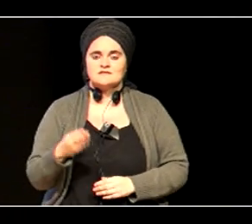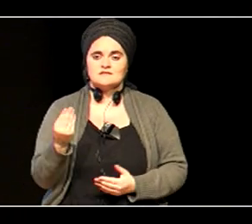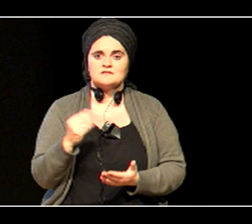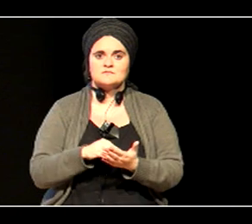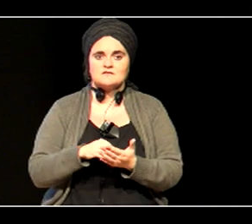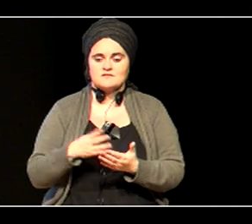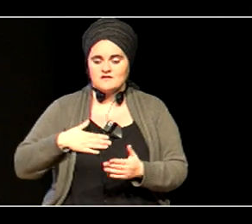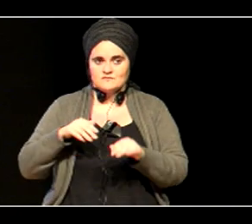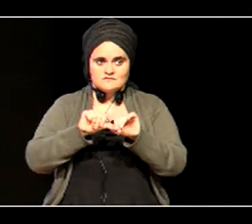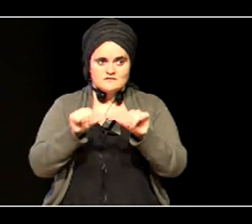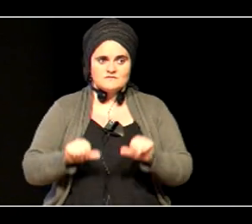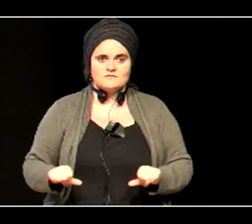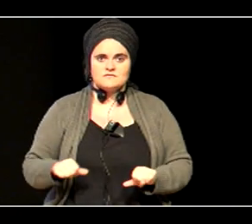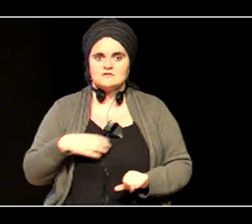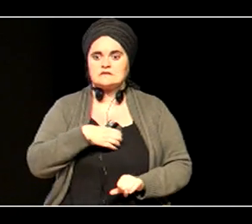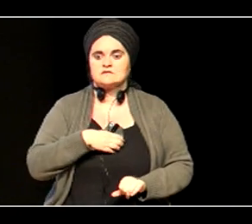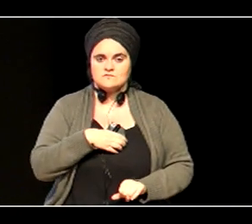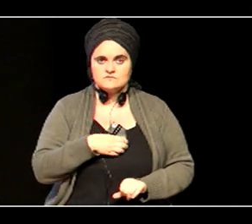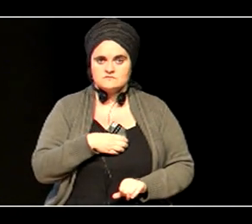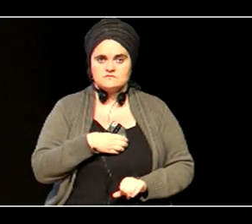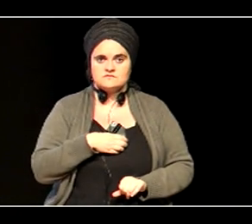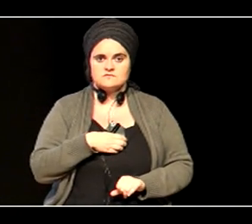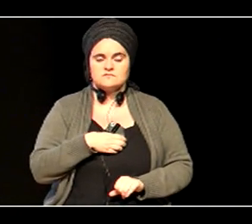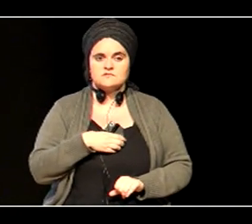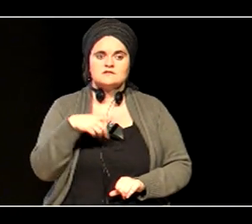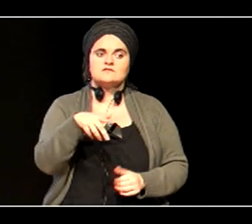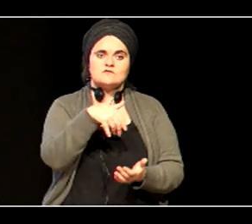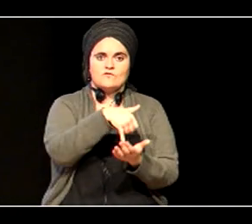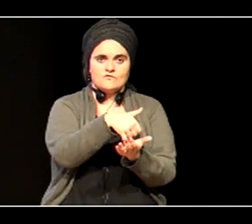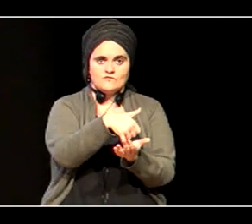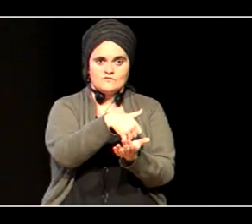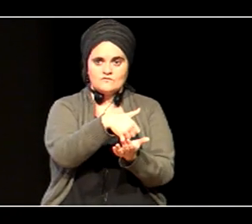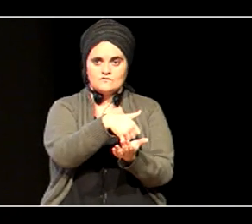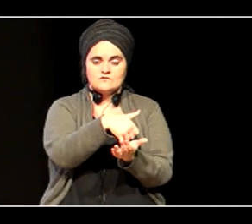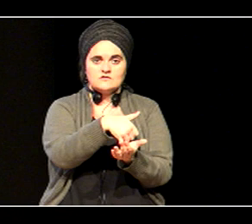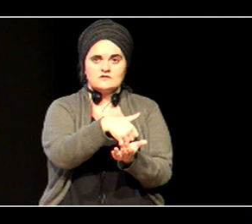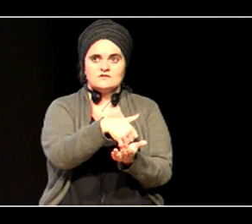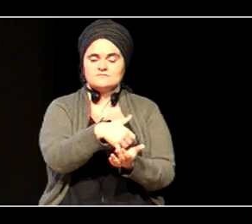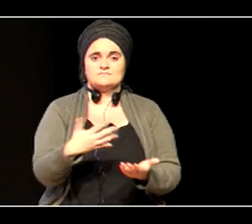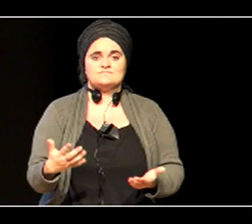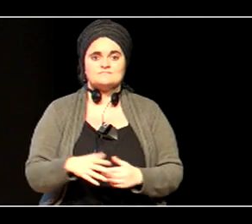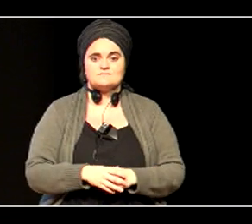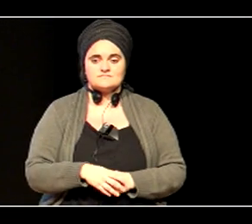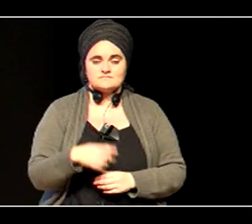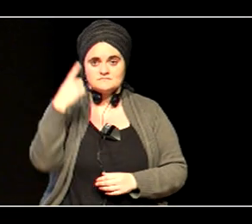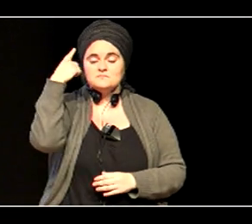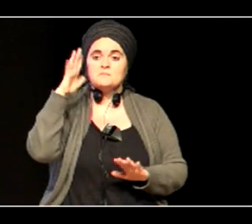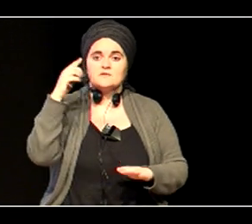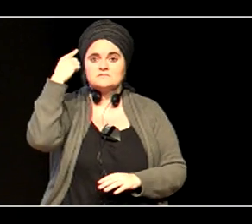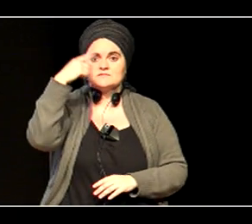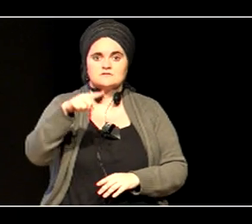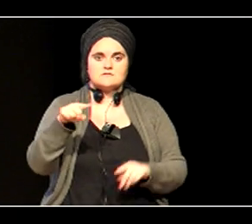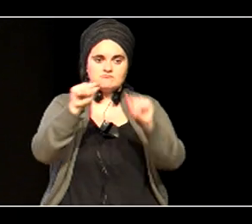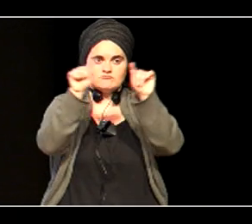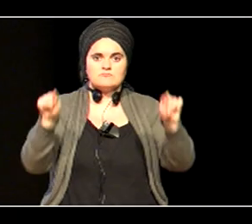eta, ez da hastu, eta gure etxatoria, haulezia, eba, ez da hastu, badaukagula, marko teoriko potente bat,